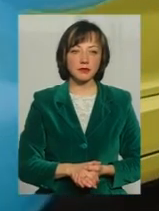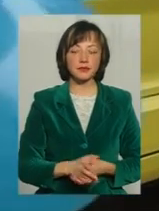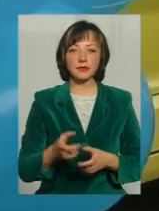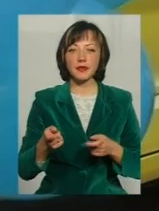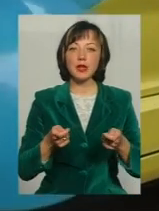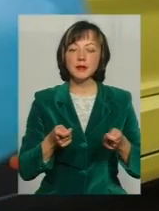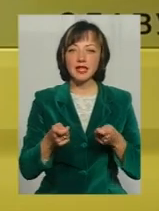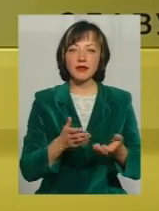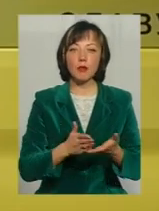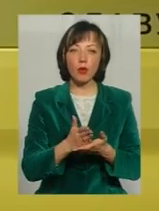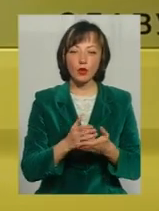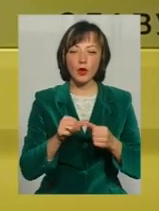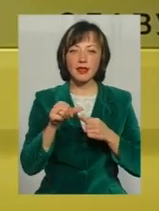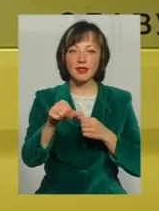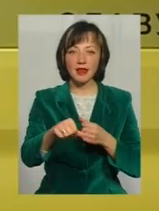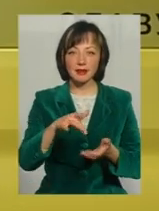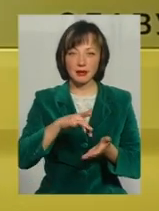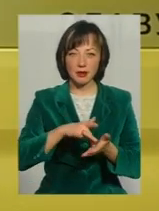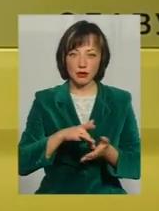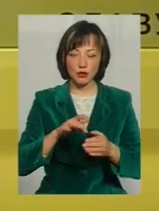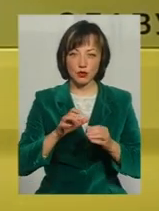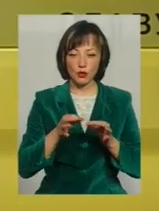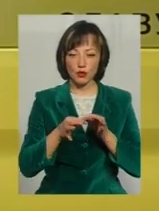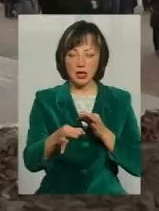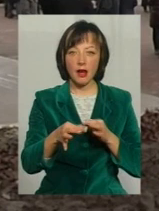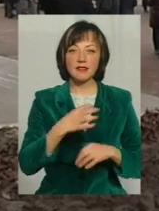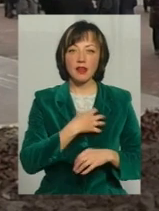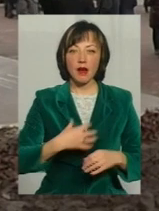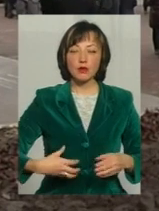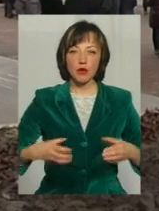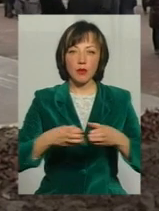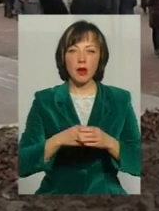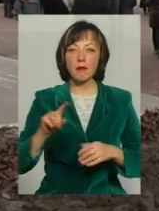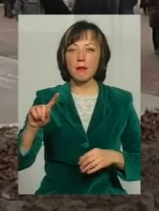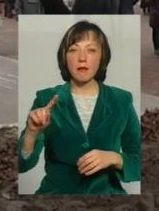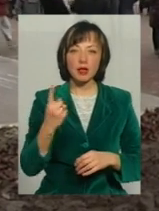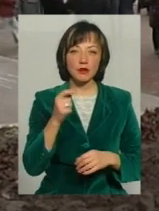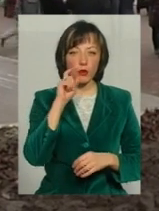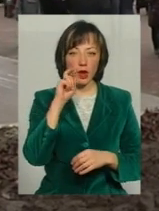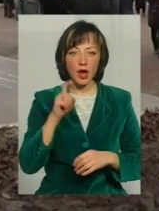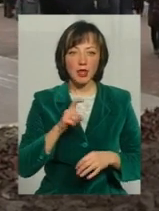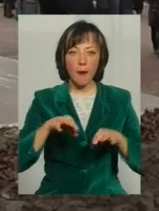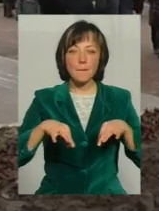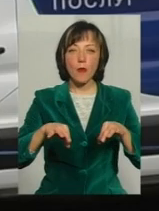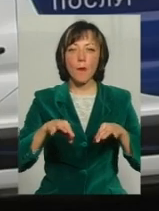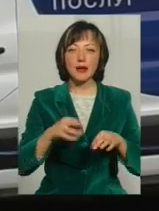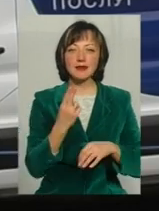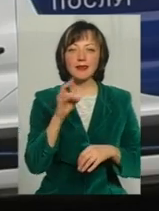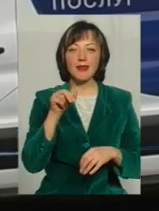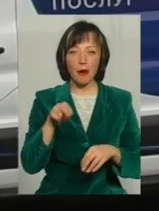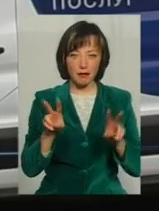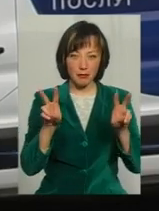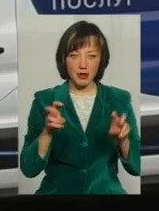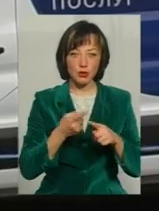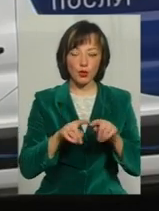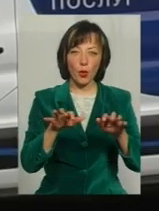Адміністративні послуги децентралізуються У Славутській громаді з'явився перший в Україні мобільний ЦНАП У цій автівці марки «Форд» сучасні комп